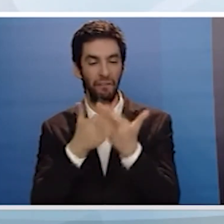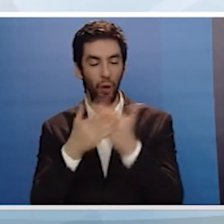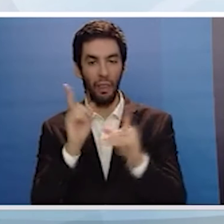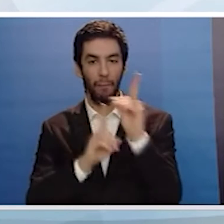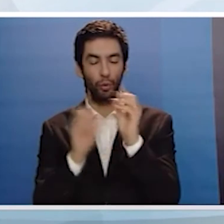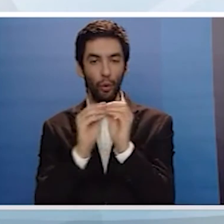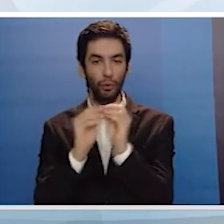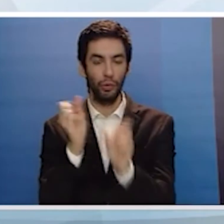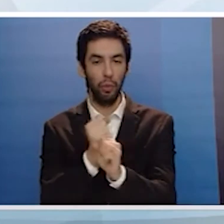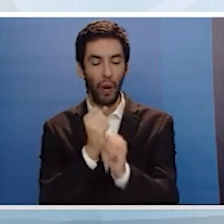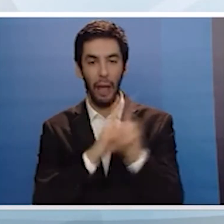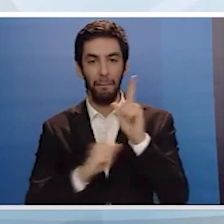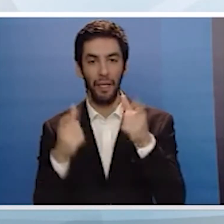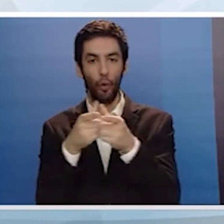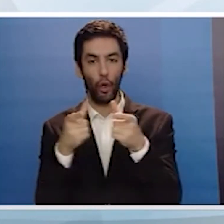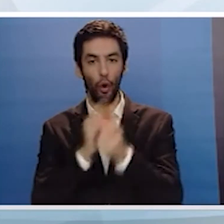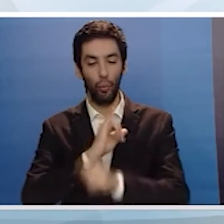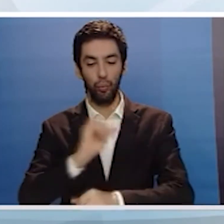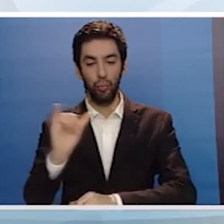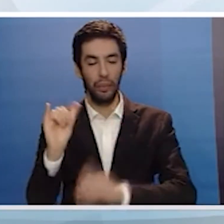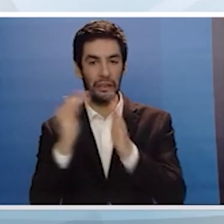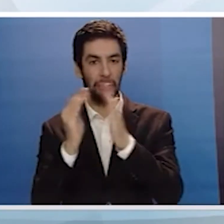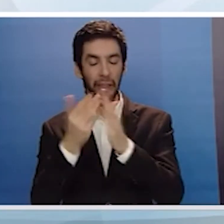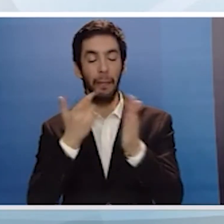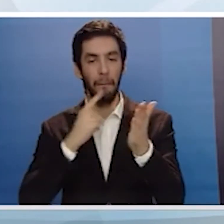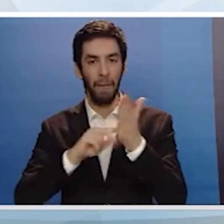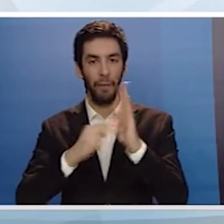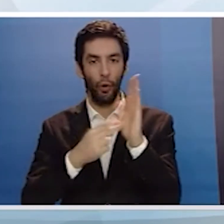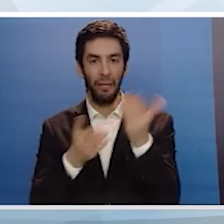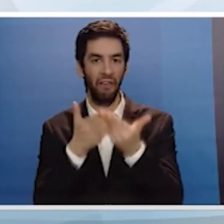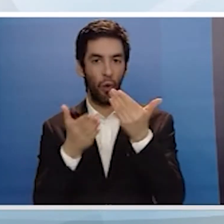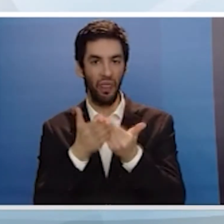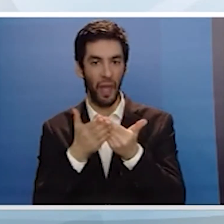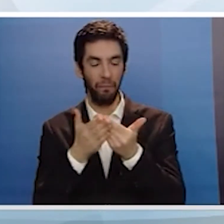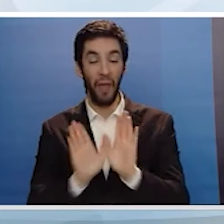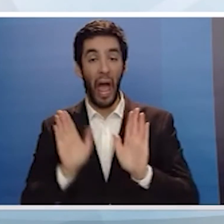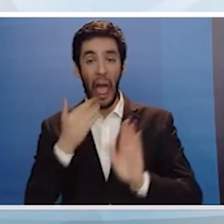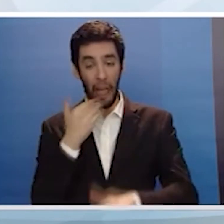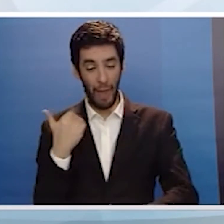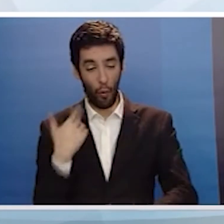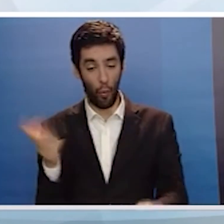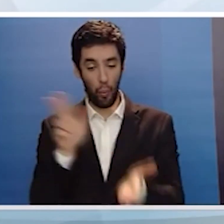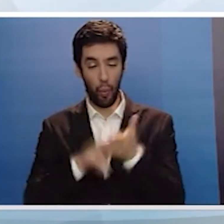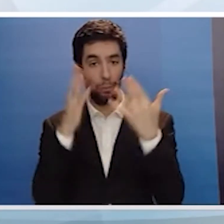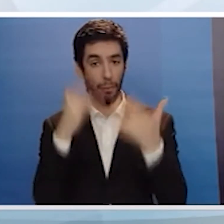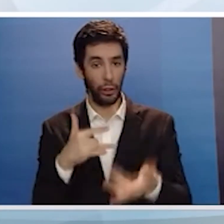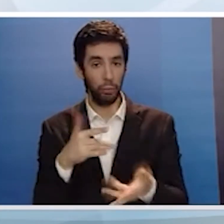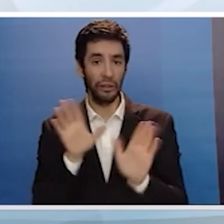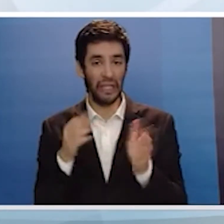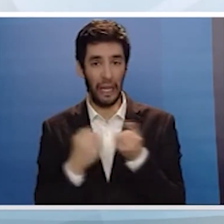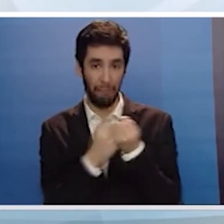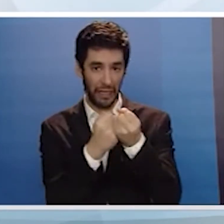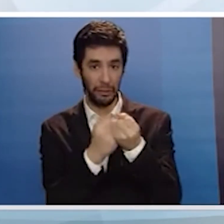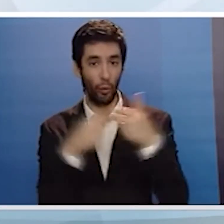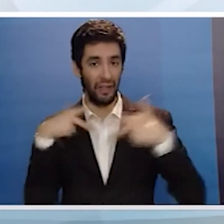μητέρες τους κατοίκους της υπαίθρου που σήμερα έχουν ανάγκη εικονομικής στήριξης Γι' αυτό και διεκδικήσαμε από την κυβέρνηση